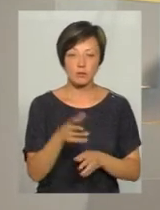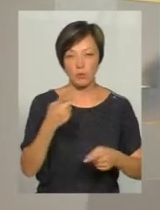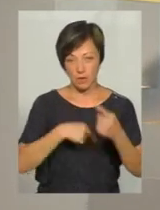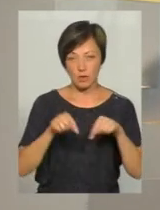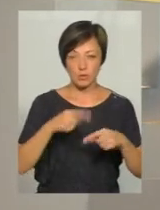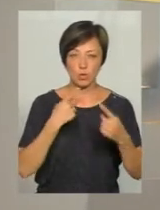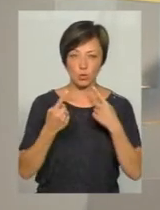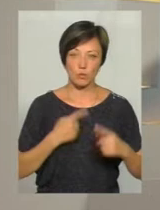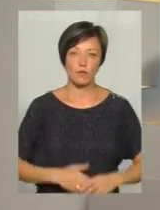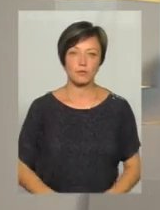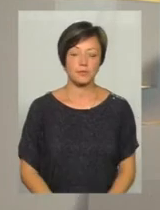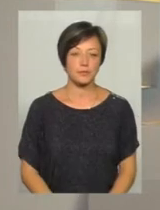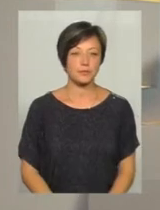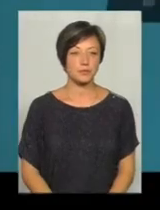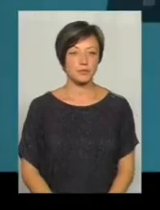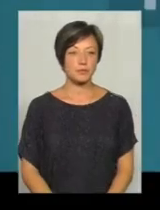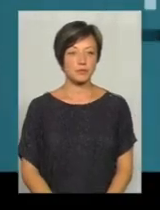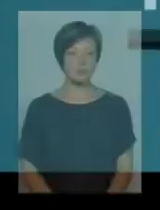повернемося у цю студію за коментарями.